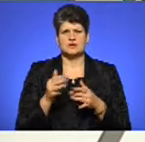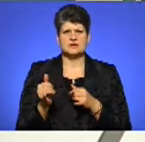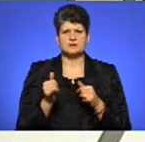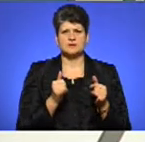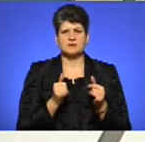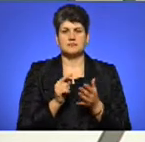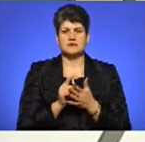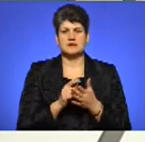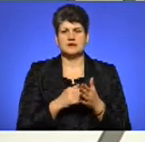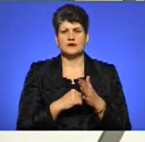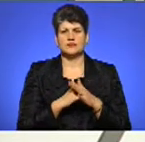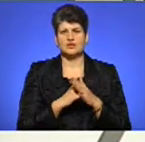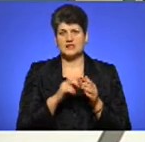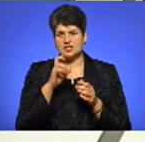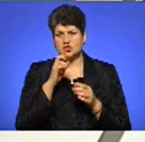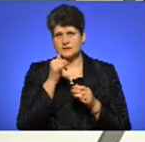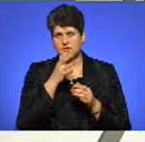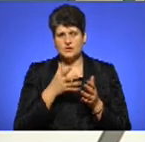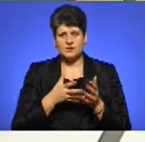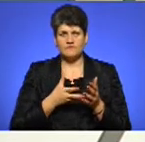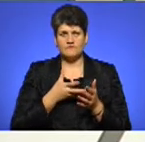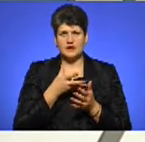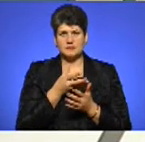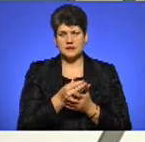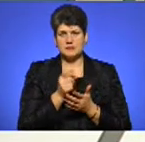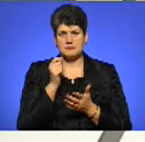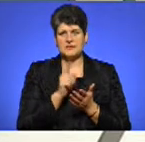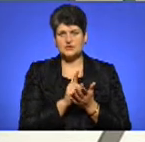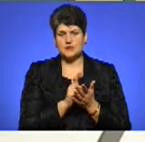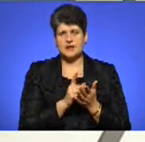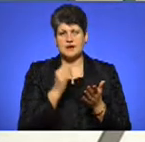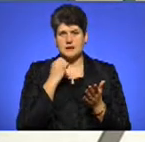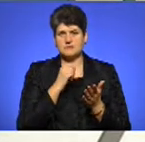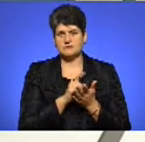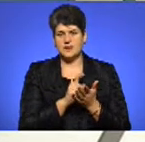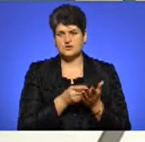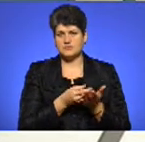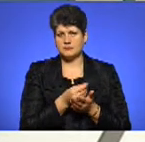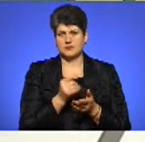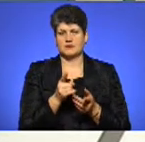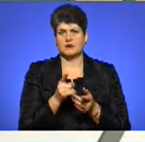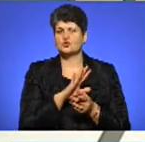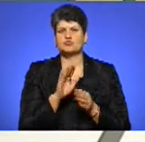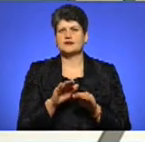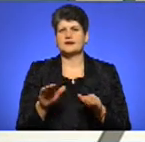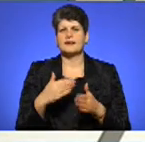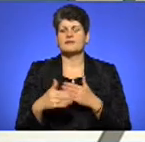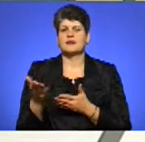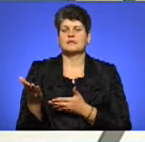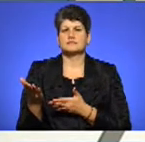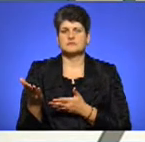пенсійний фонд держава, виплатити пенсіонерам пенсії. Ну, давайте, а чому не на дітей-інвалідів,